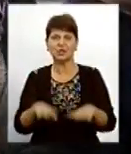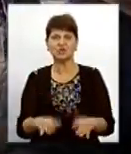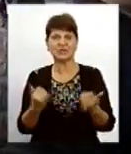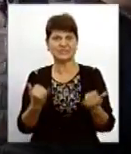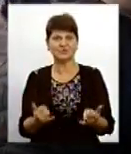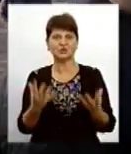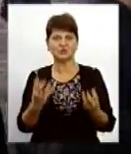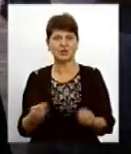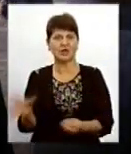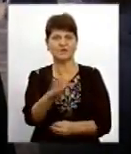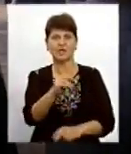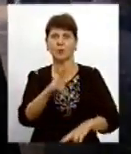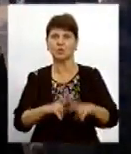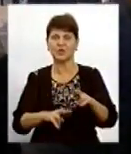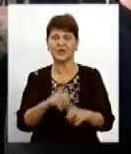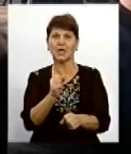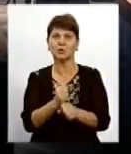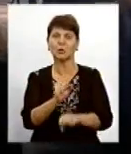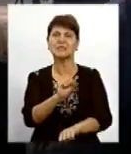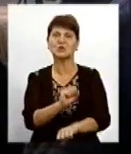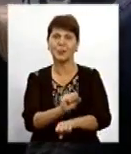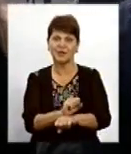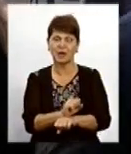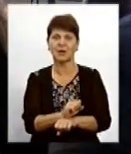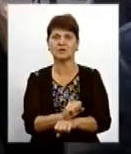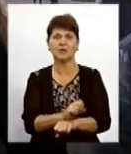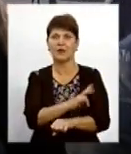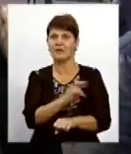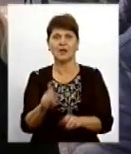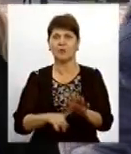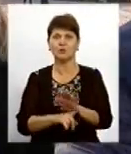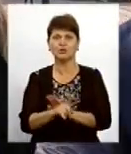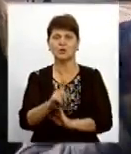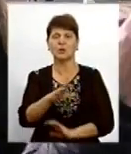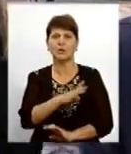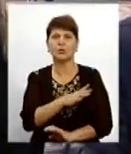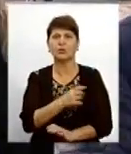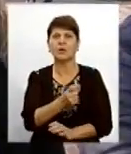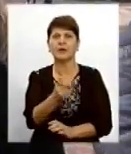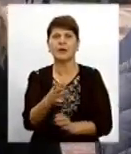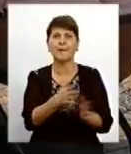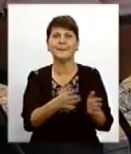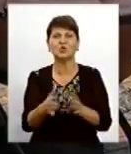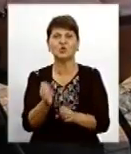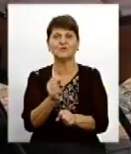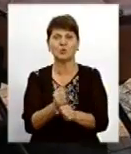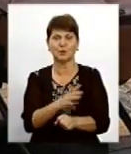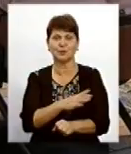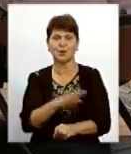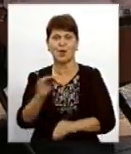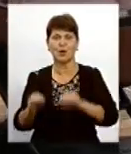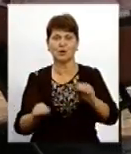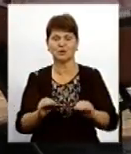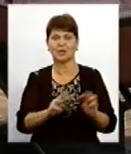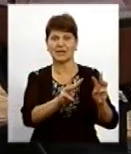всі будівельні роботи зупиняються, вони в принципі не розпочаті, там були проведені деякі підготовчі роботи. Розміщується на